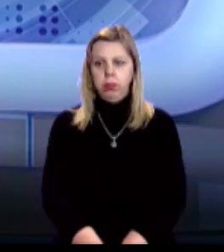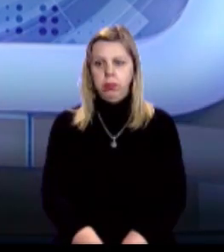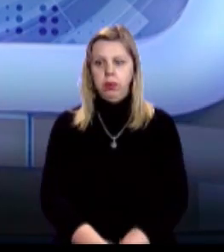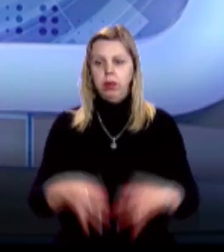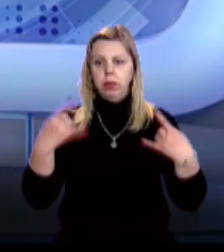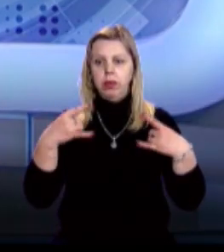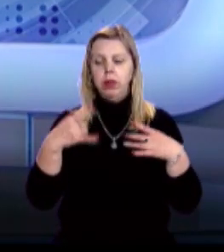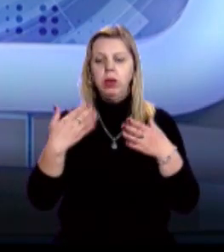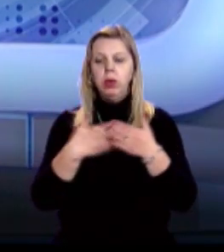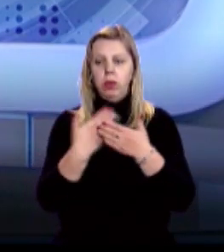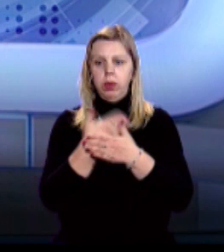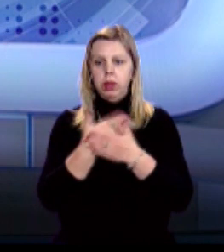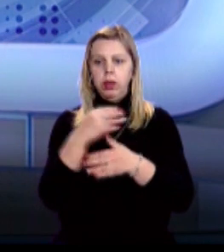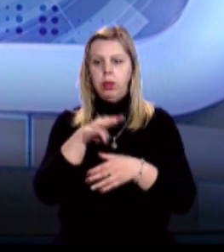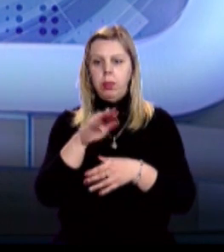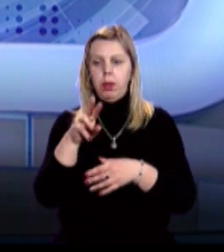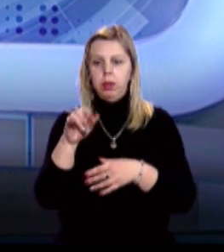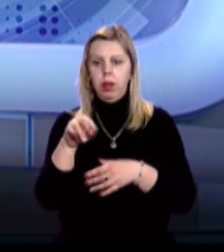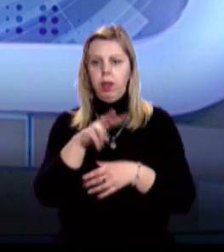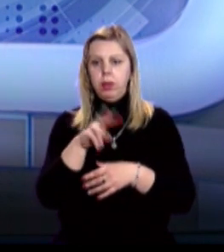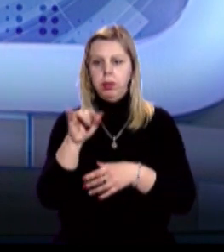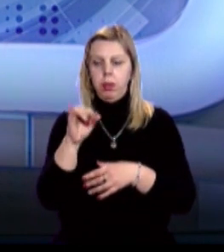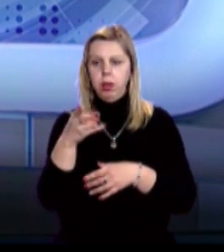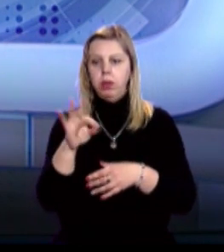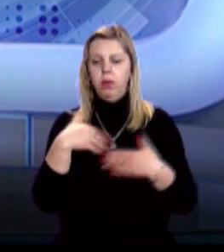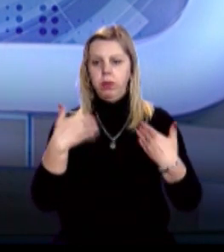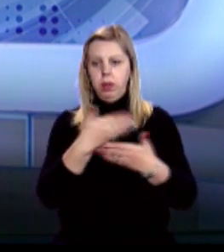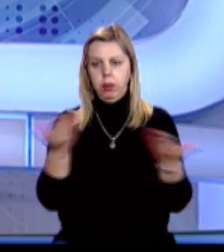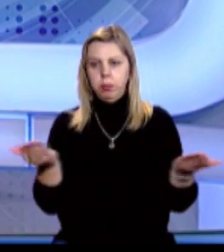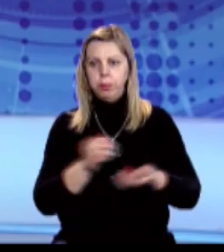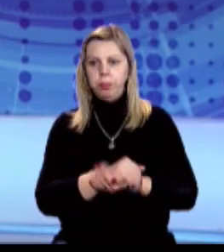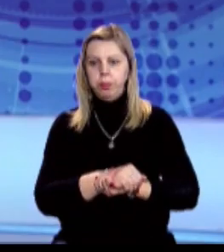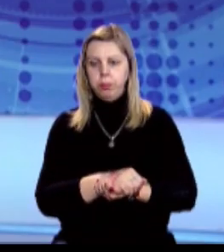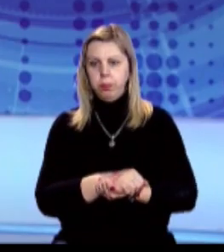В ефірі новини у студії Тетяна Мендель та Лариса Цибеленко. Вітаємо